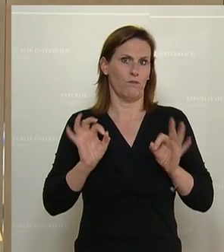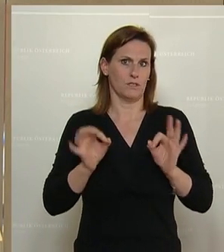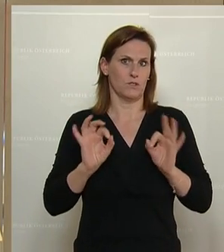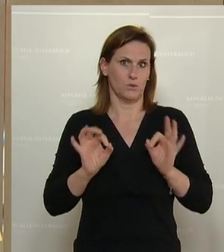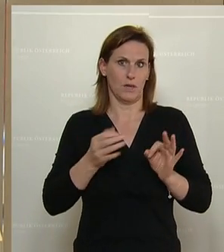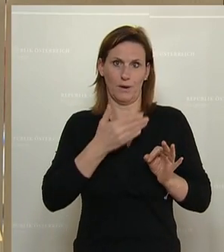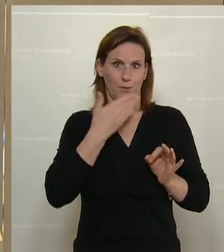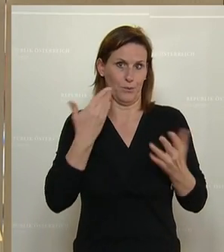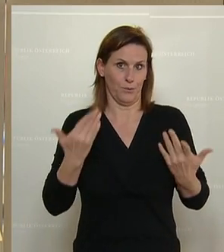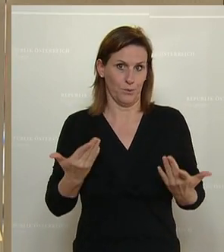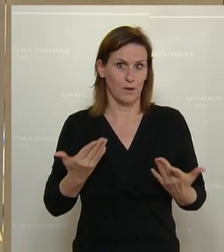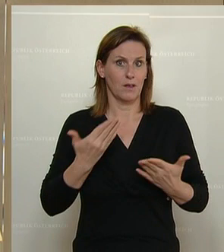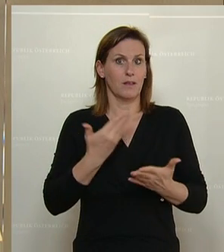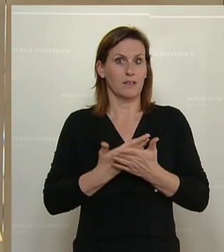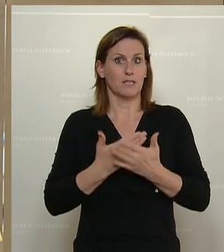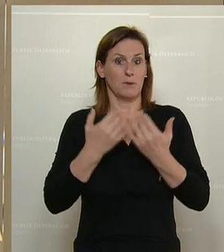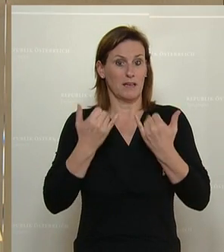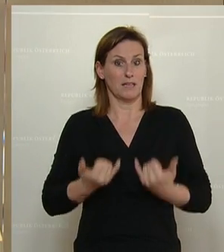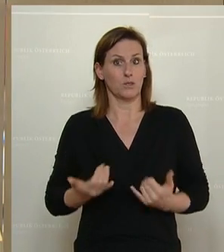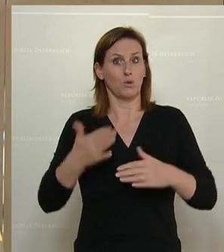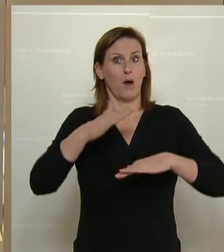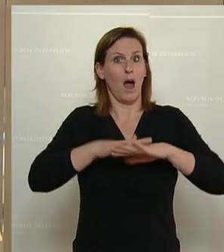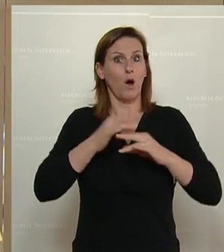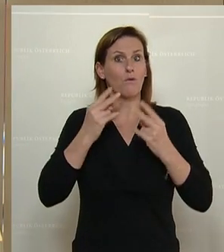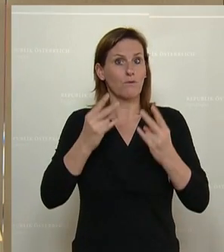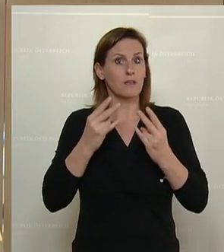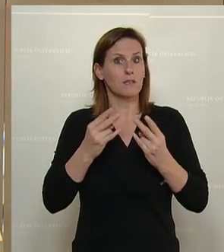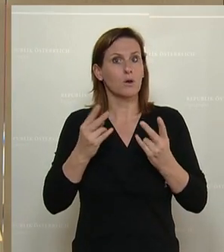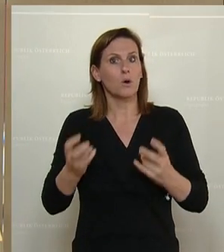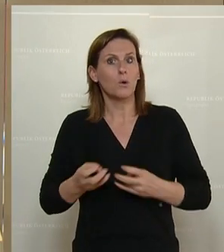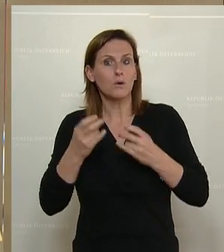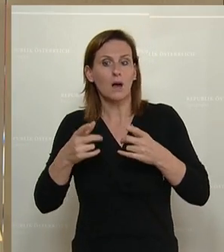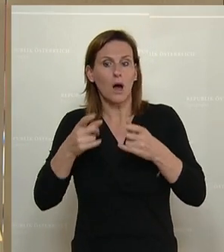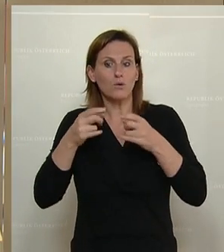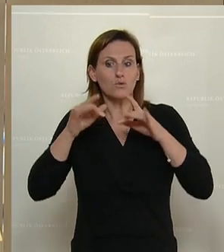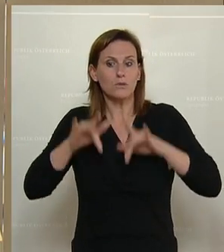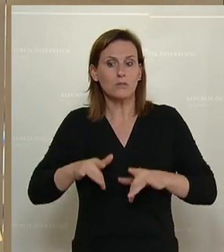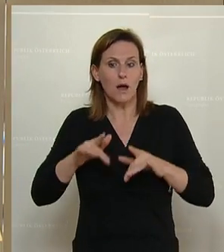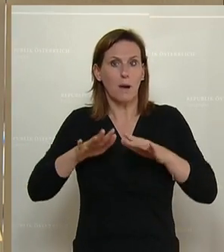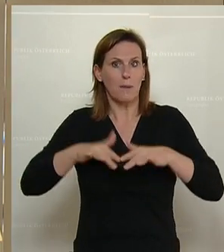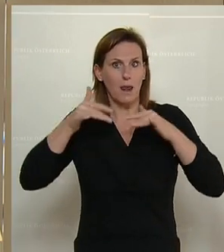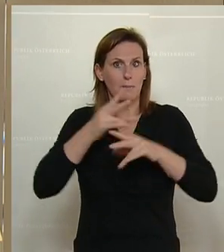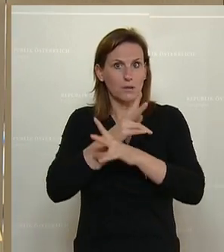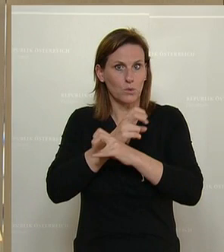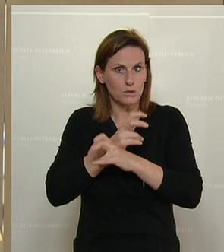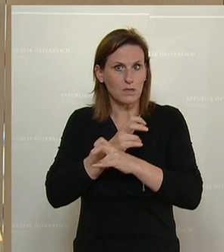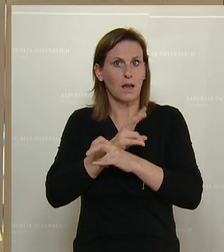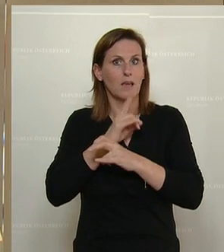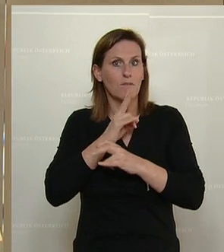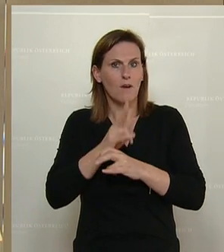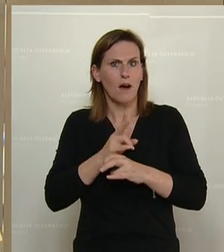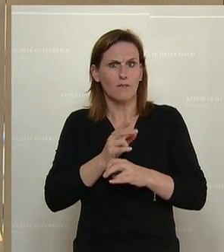Umso wichtiger ist es, dass sich der kleine Untersuchungsausschuss in diesem österreichischen Parlament mit den wirklich